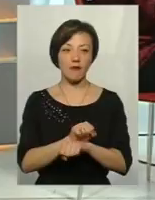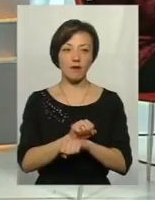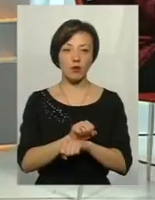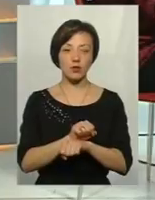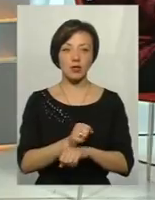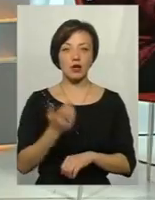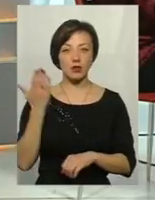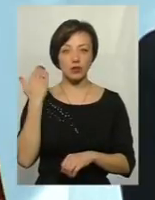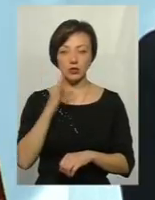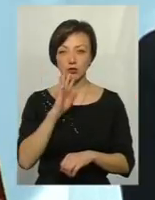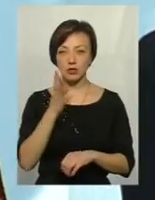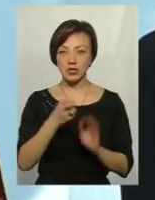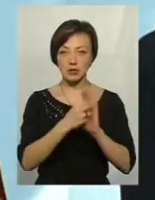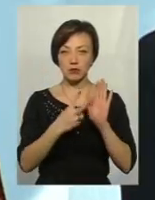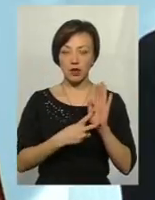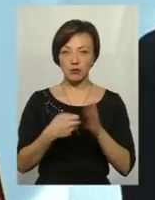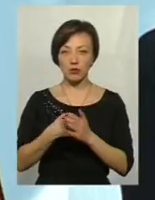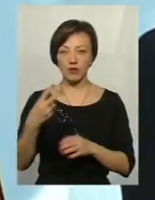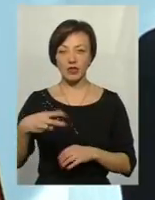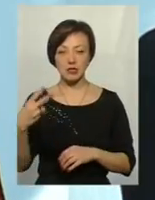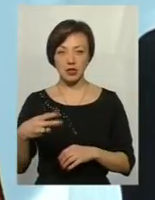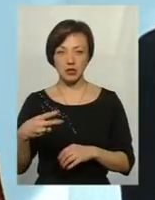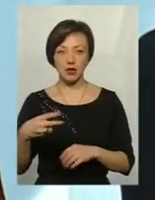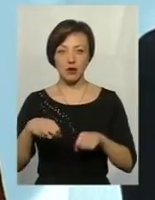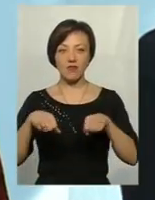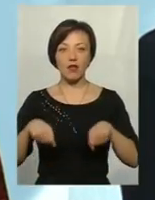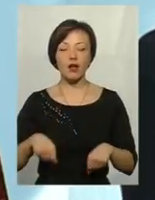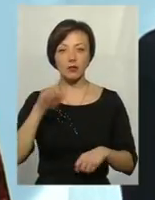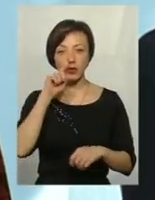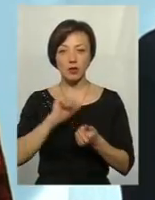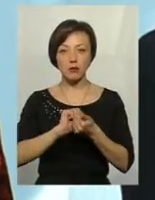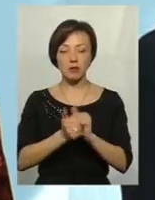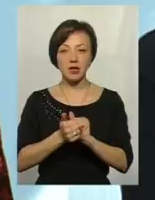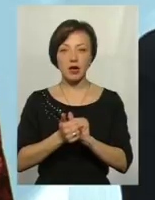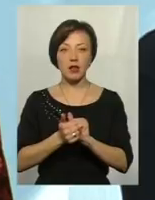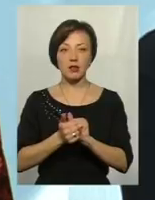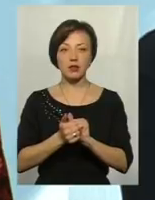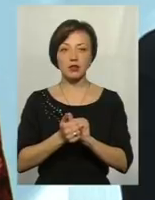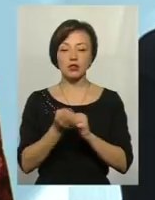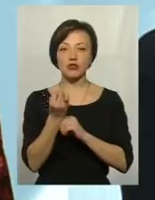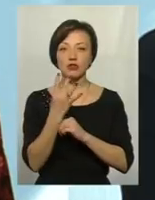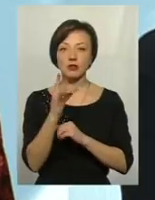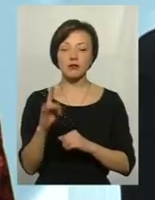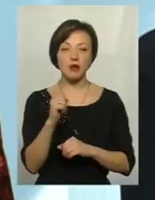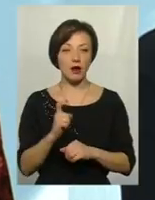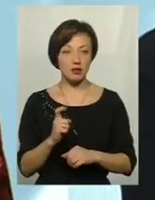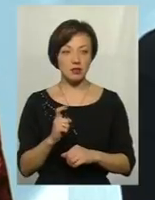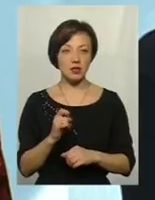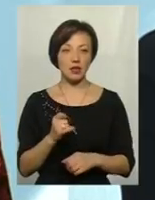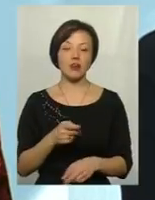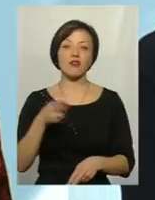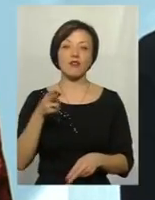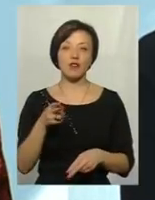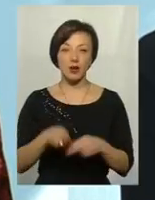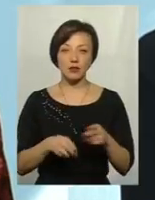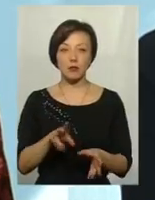Тоді за 4 роки, з 17 по 20, влада в Україні мінялась мінімум 14 раз. І врешті-решт вона